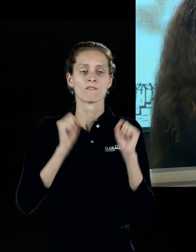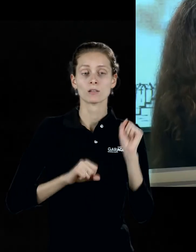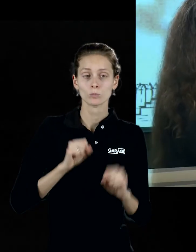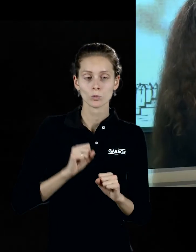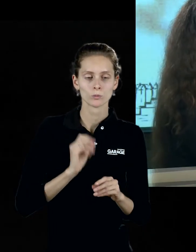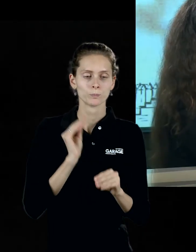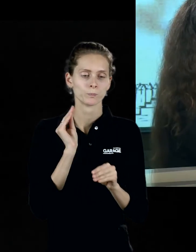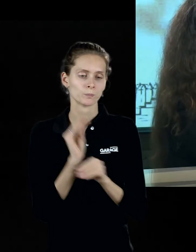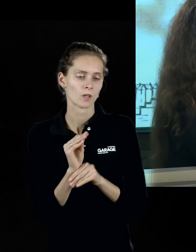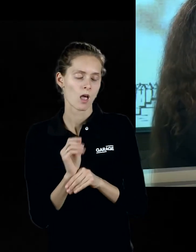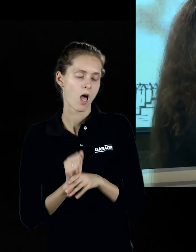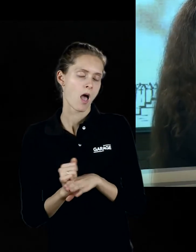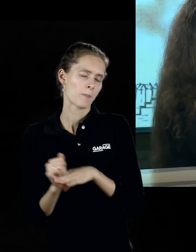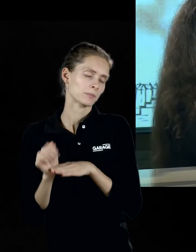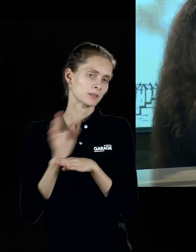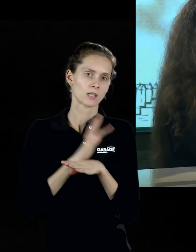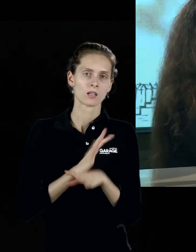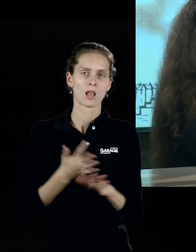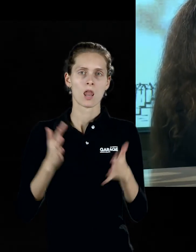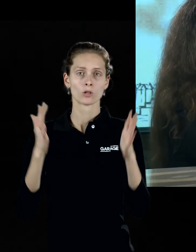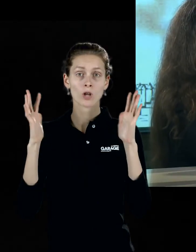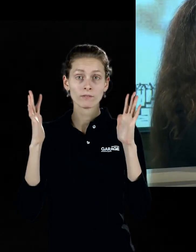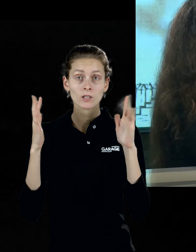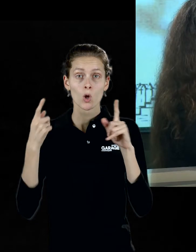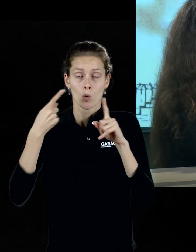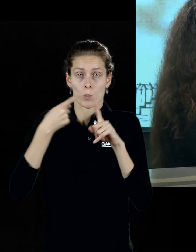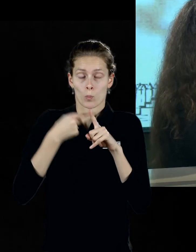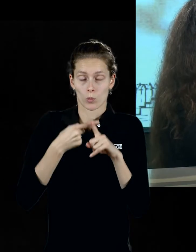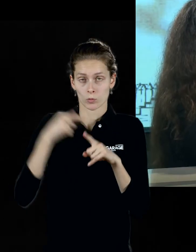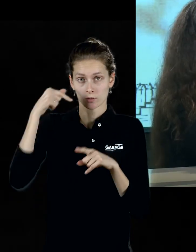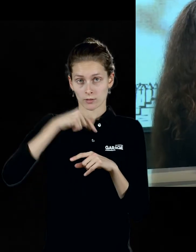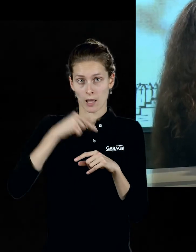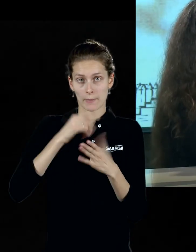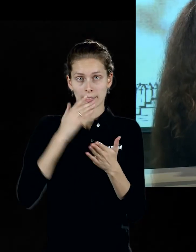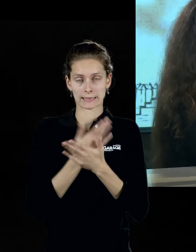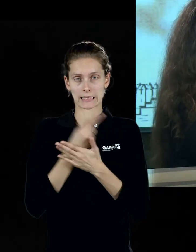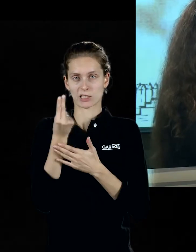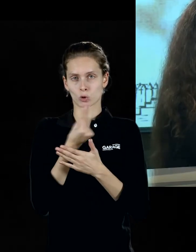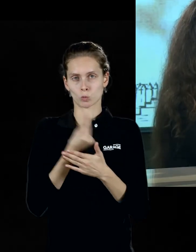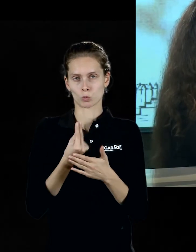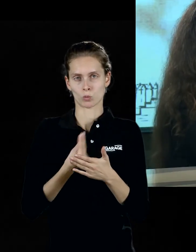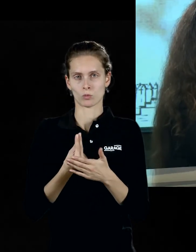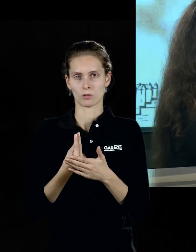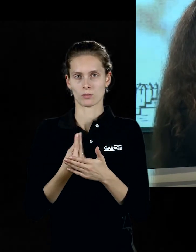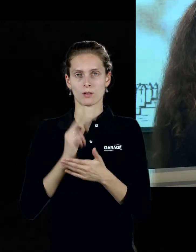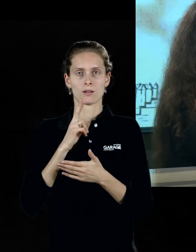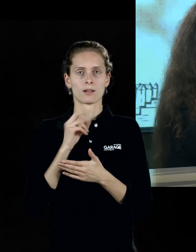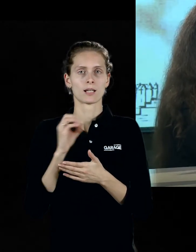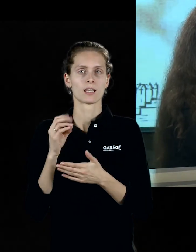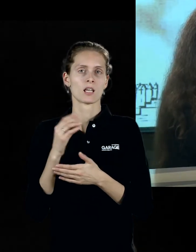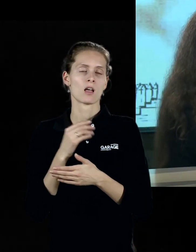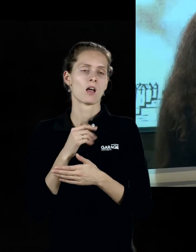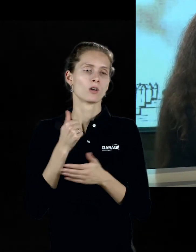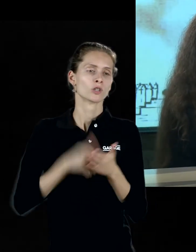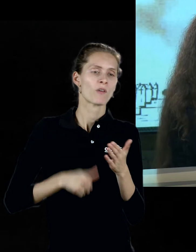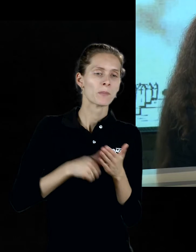такой совсем уже абстрактный ландшафт, но при этом в нём возникает вот этот рисунок, да, где Клея живописица, Клея